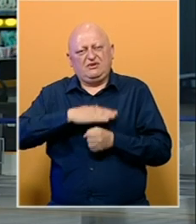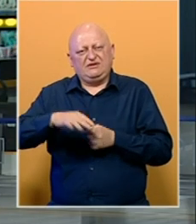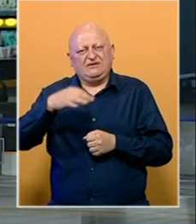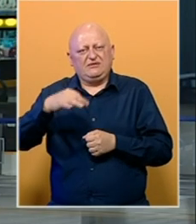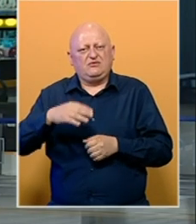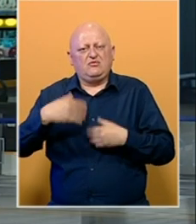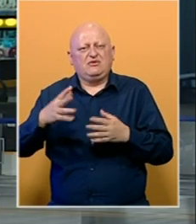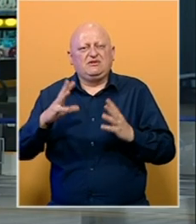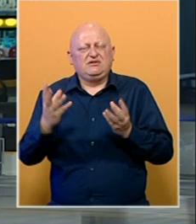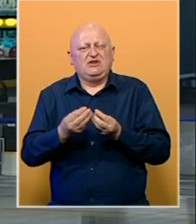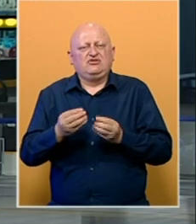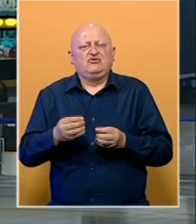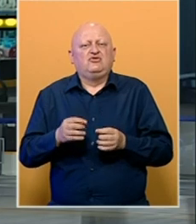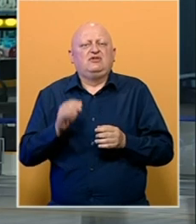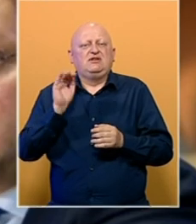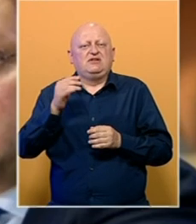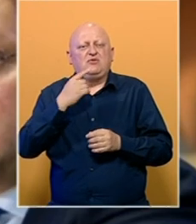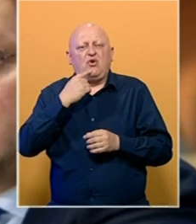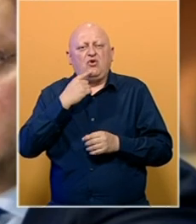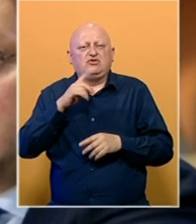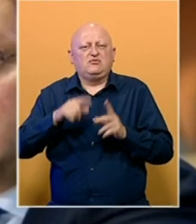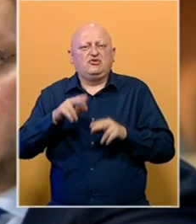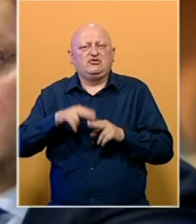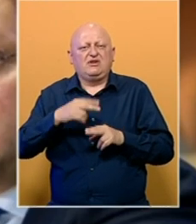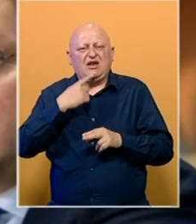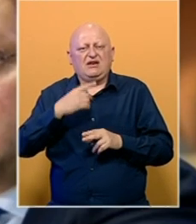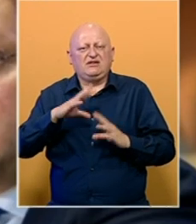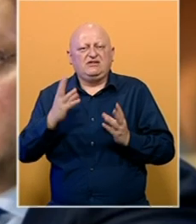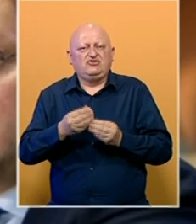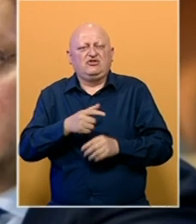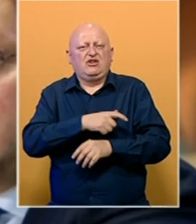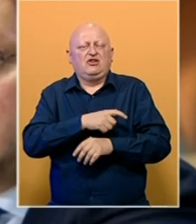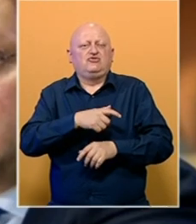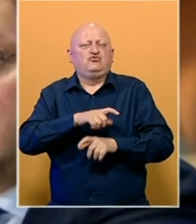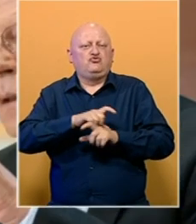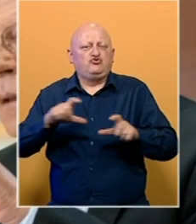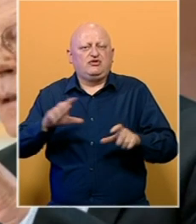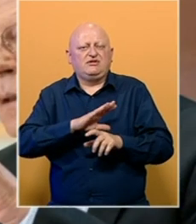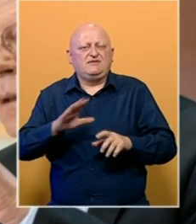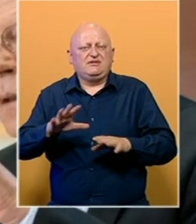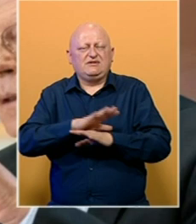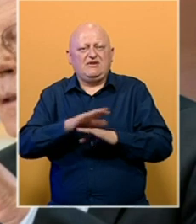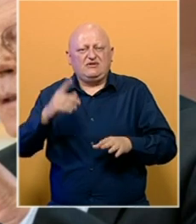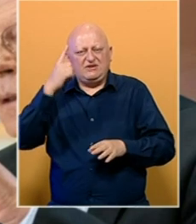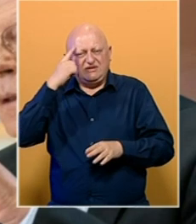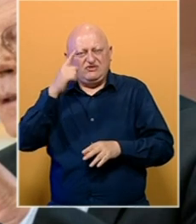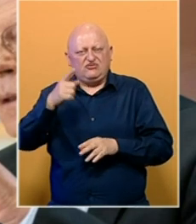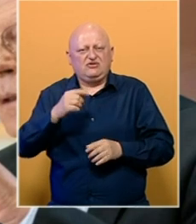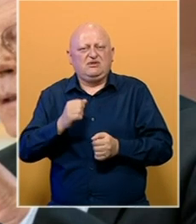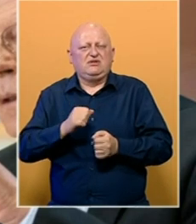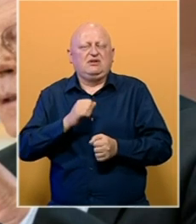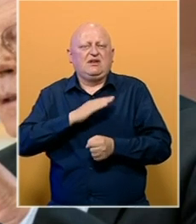u Srebrenici uputili su zajedničku izjavu, u kojoj između ostalog navode da je zajednička dužnost da se svi zauvijek sećaju genocida u